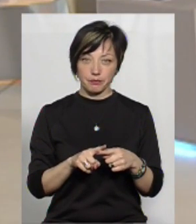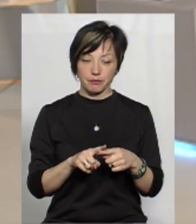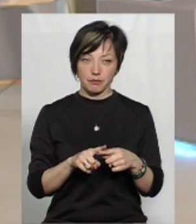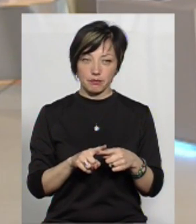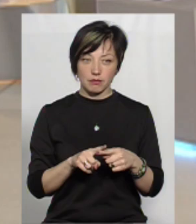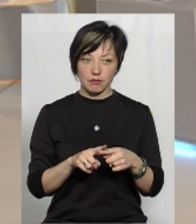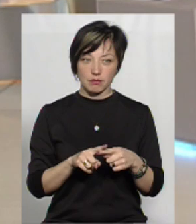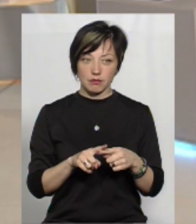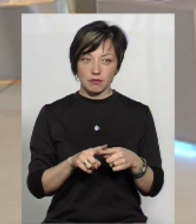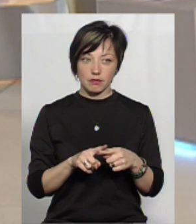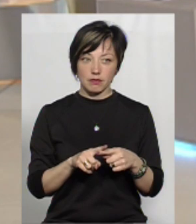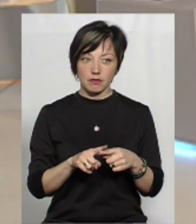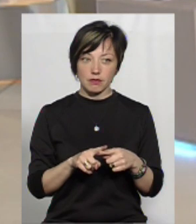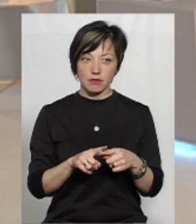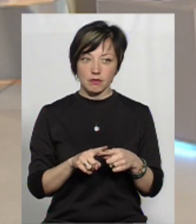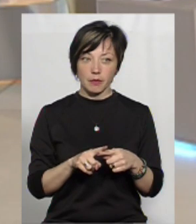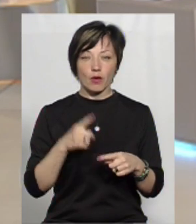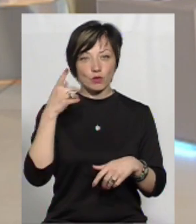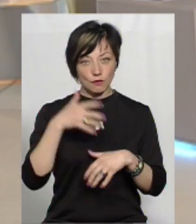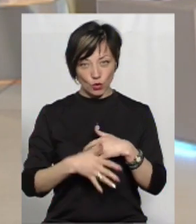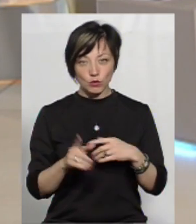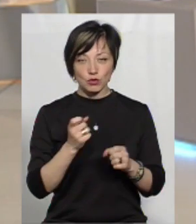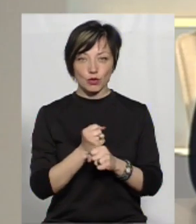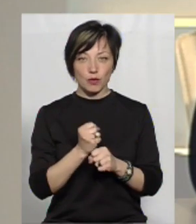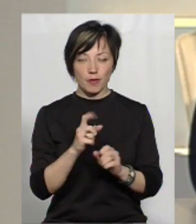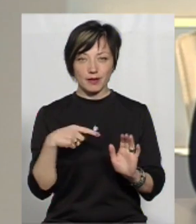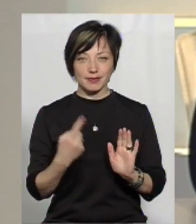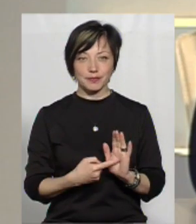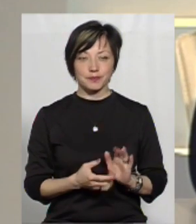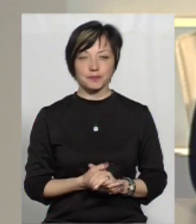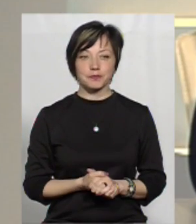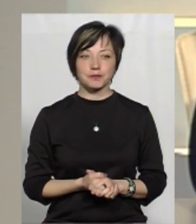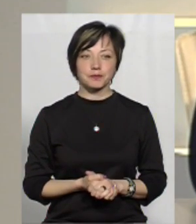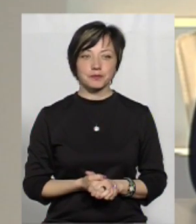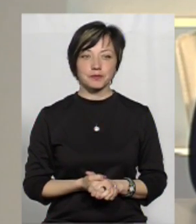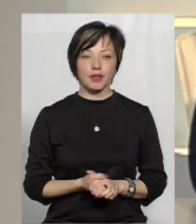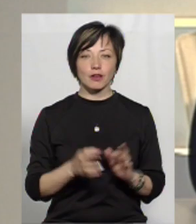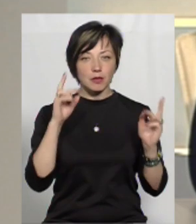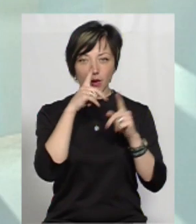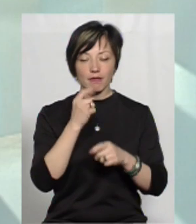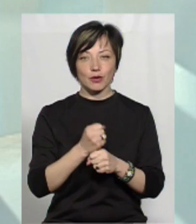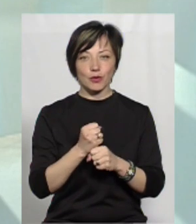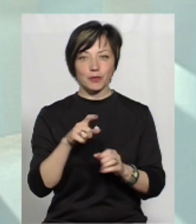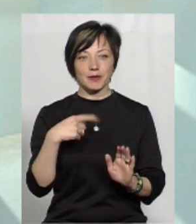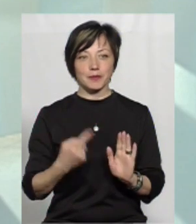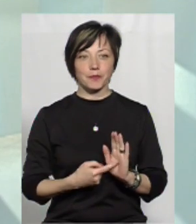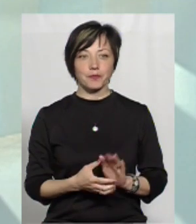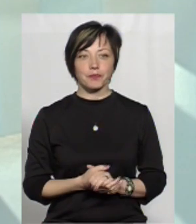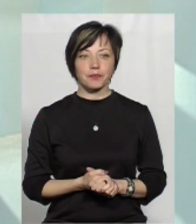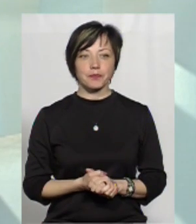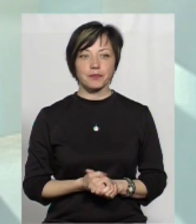То як вони усвідомлювали, що вони щось не те роблять?